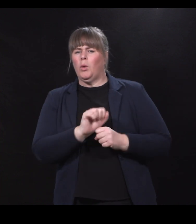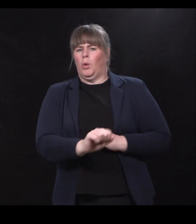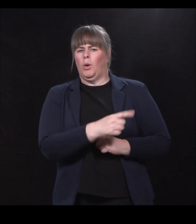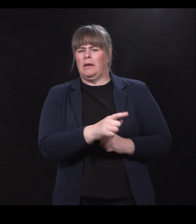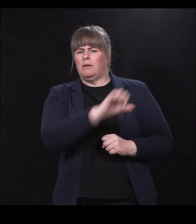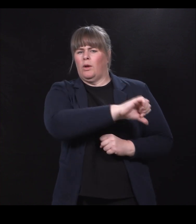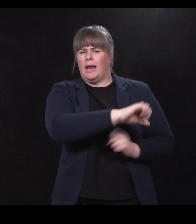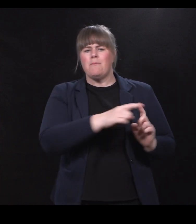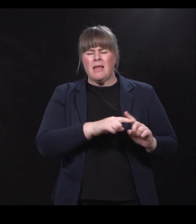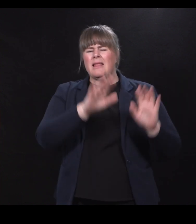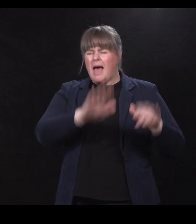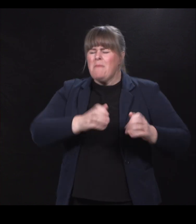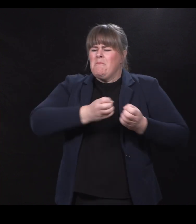gode.